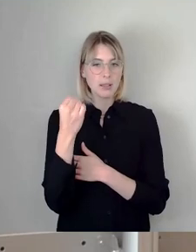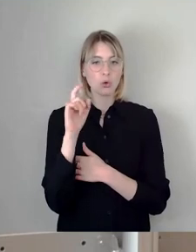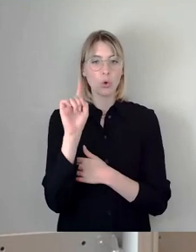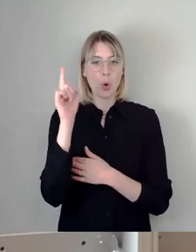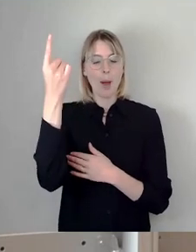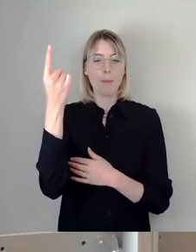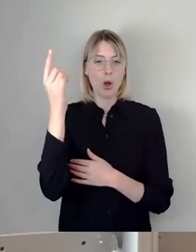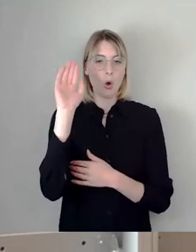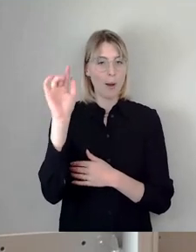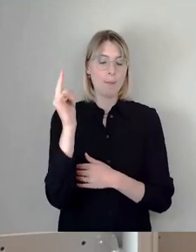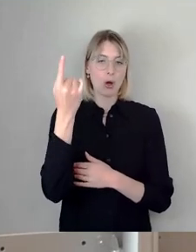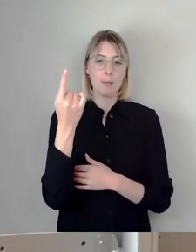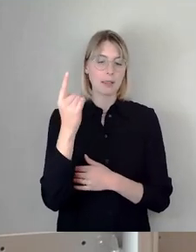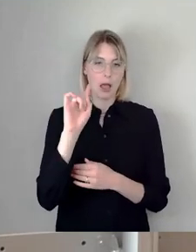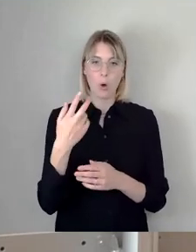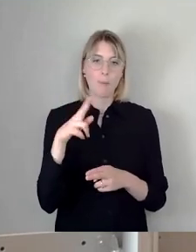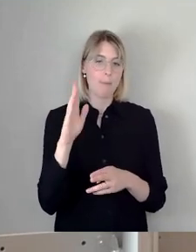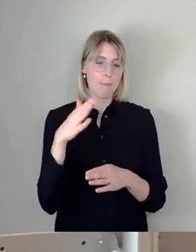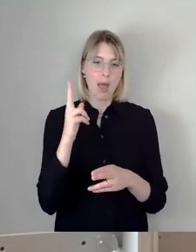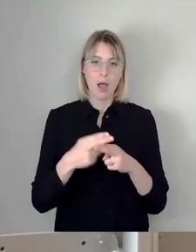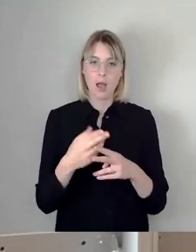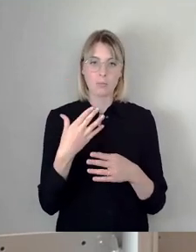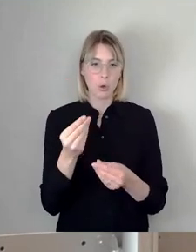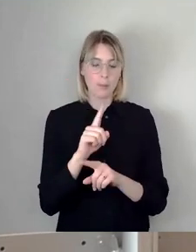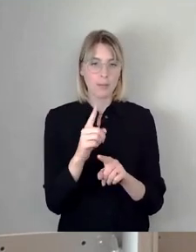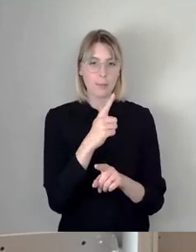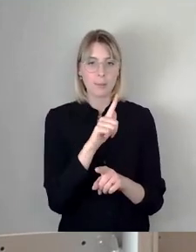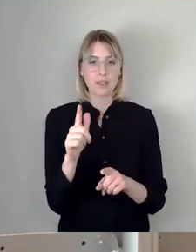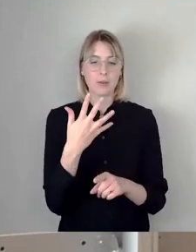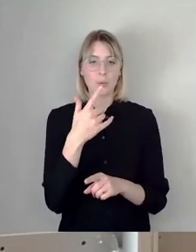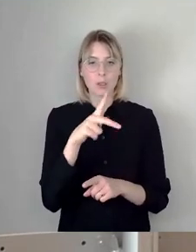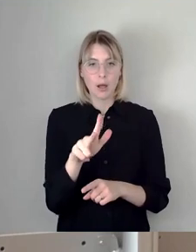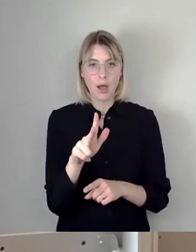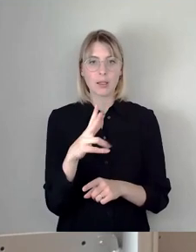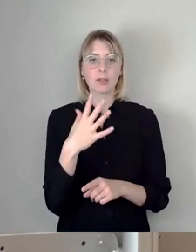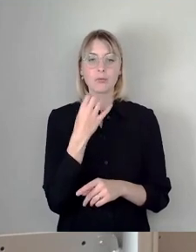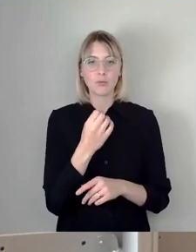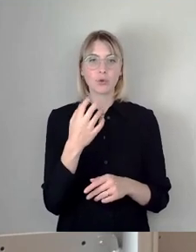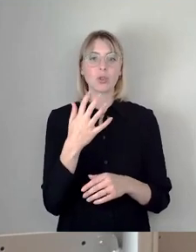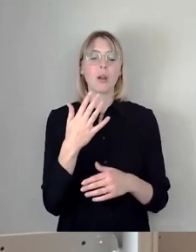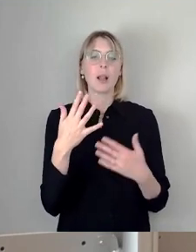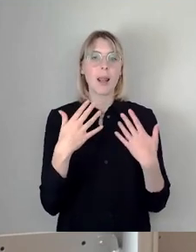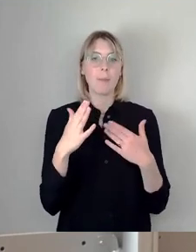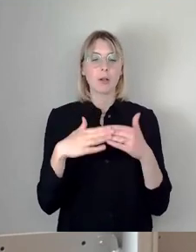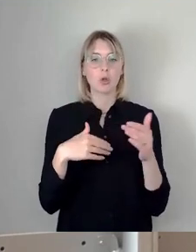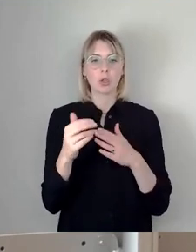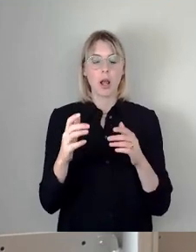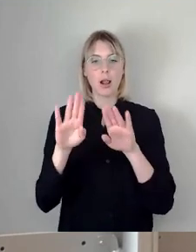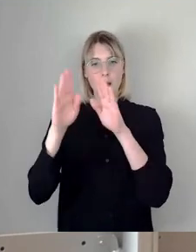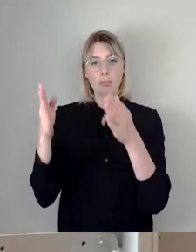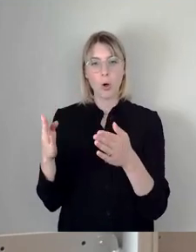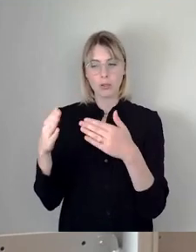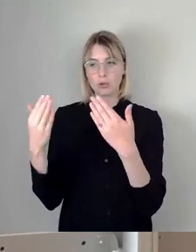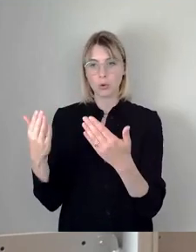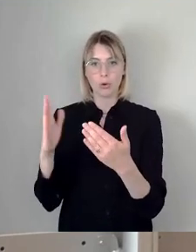keine Mehrheit gefunden hat, bis 2035 im Prinzip einen klimaneutralen Gebäudebestand in Dresden herzustellen. In elf Jahren alles,